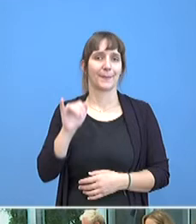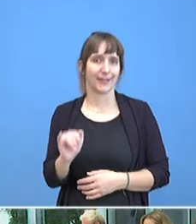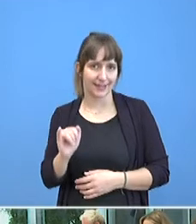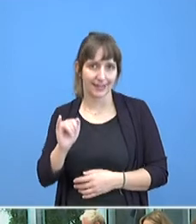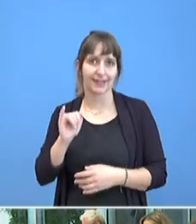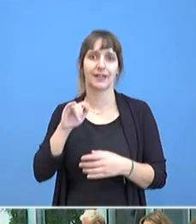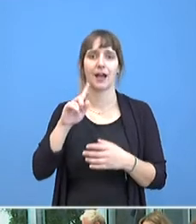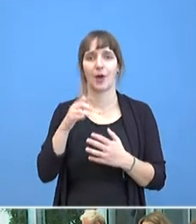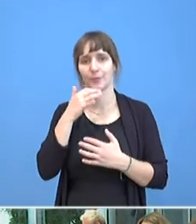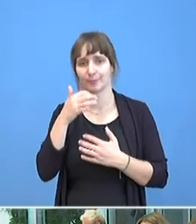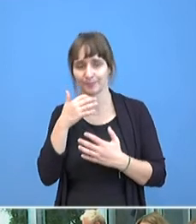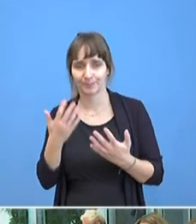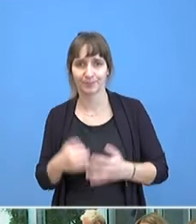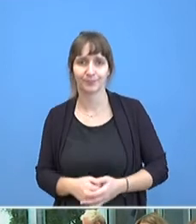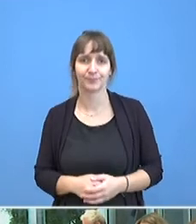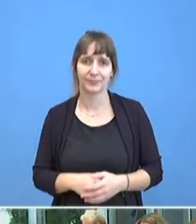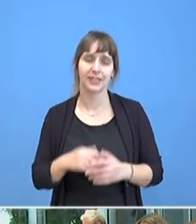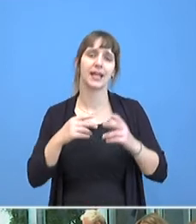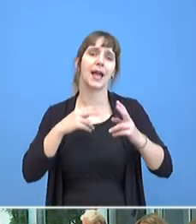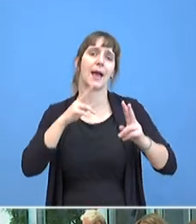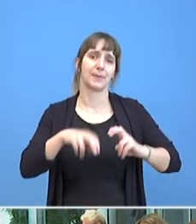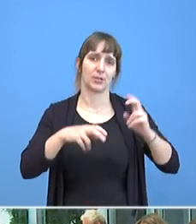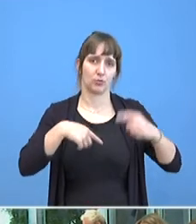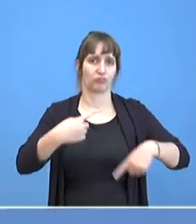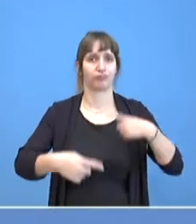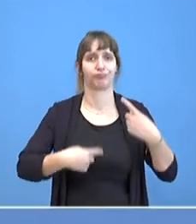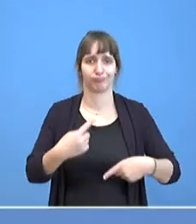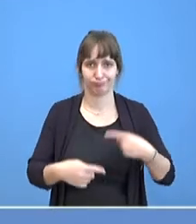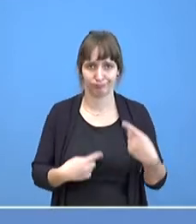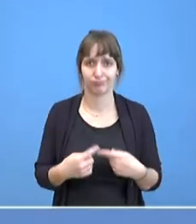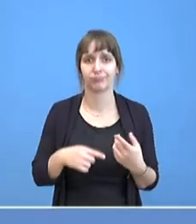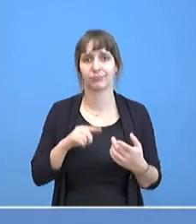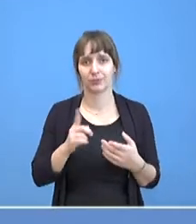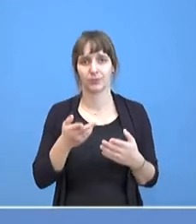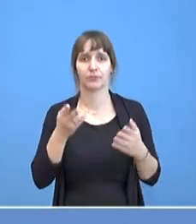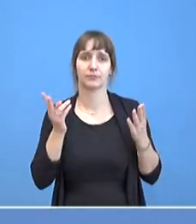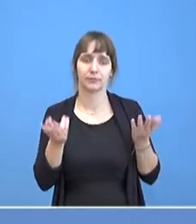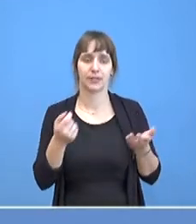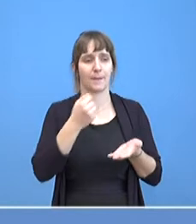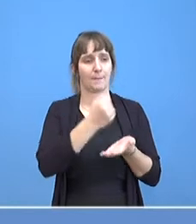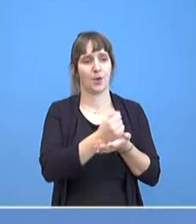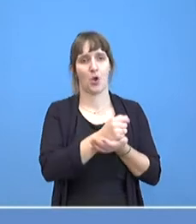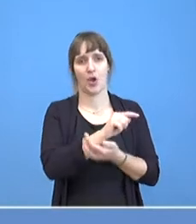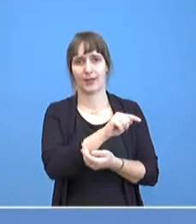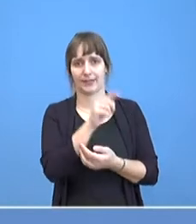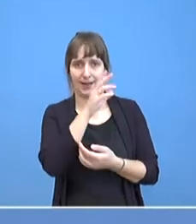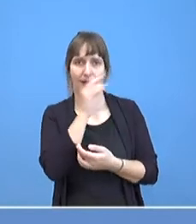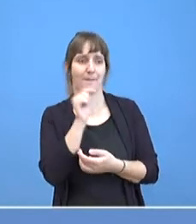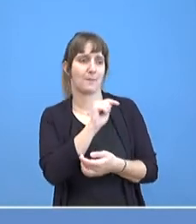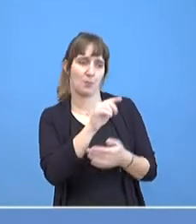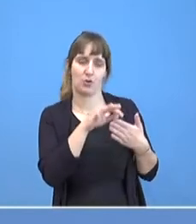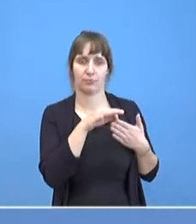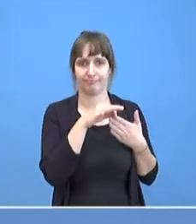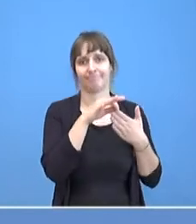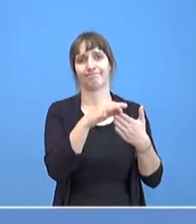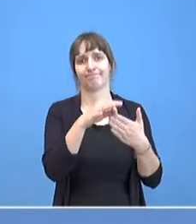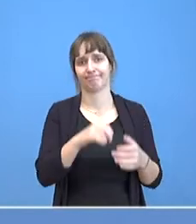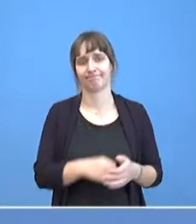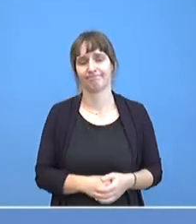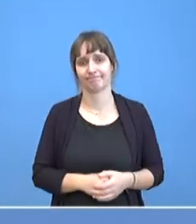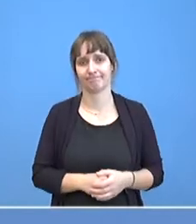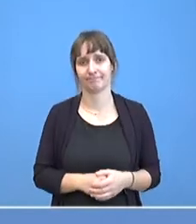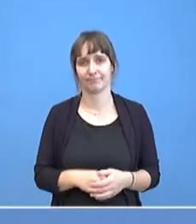Die Ermittlungen dauern zwar noch an und werden federführend von den Behörden in Hamburg geführt, im engen